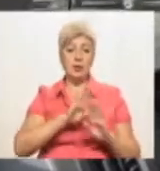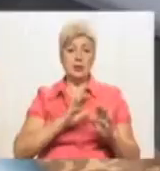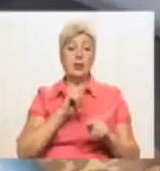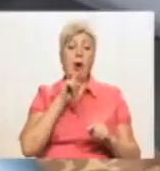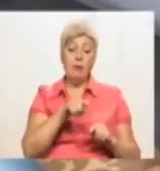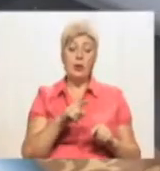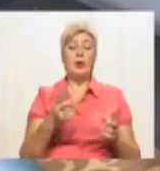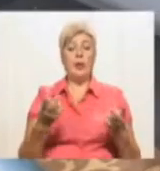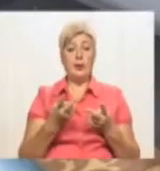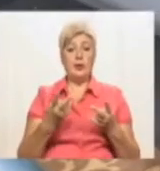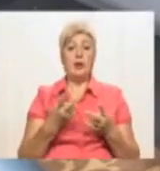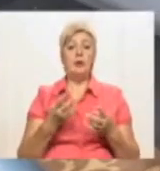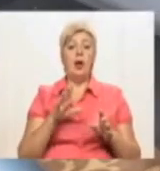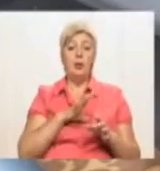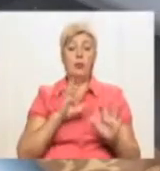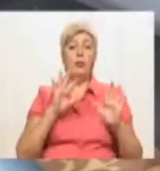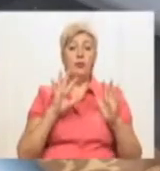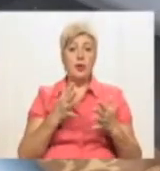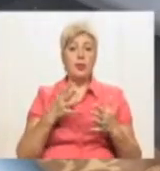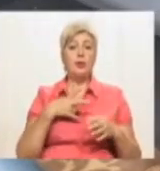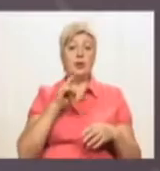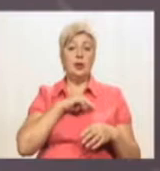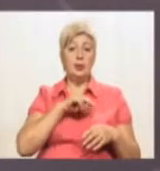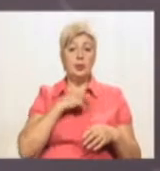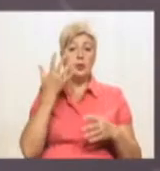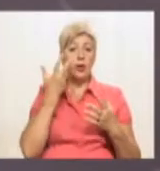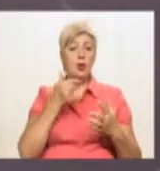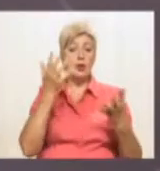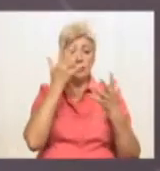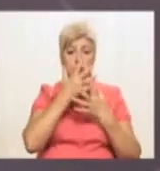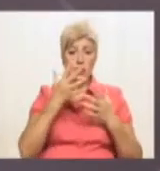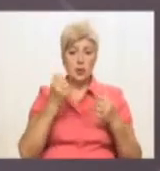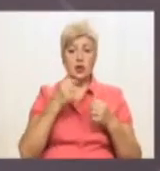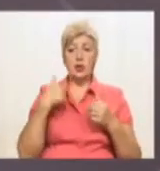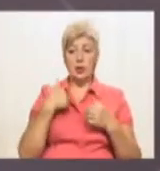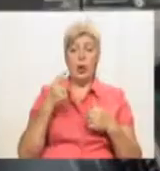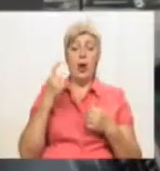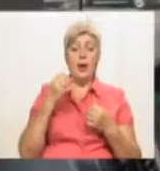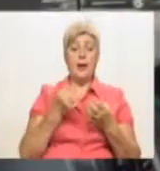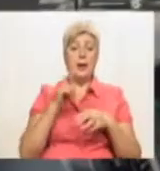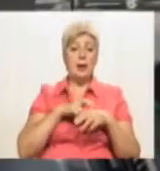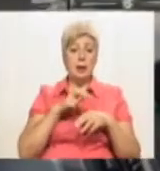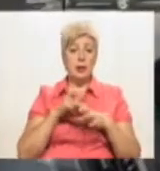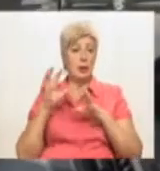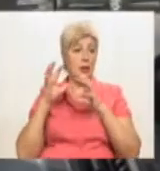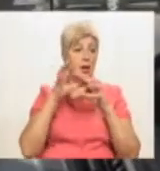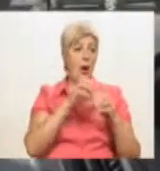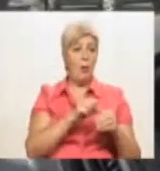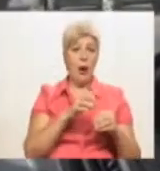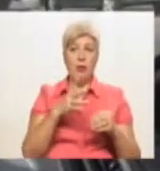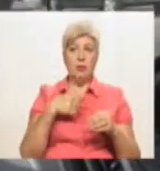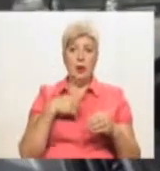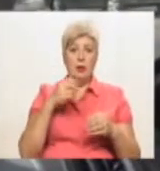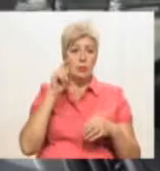потрібна, говорить водій, адже був випадок на роботі, коли вночі на нього і лікаря напав пацієнт. Неприємне не було. Було на